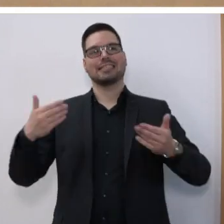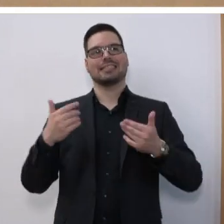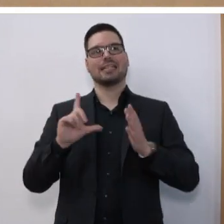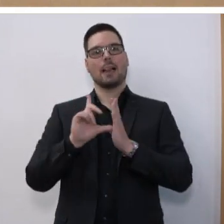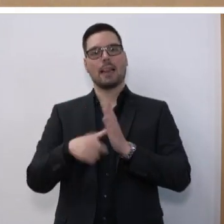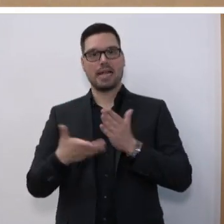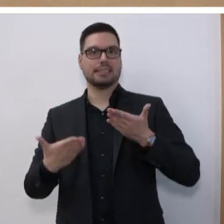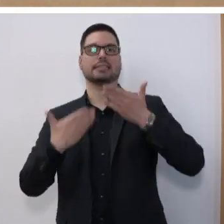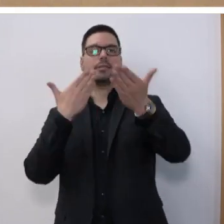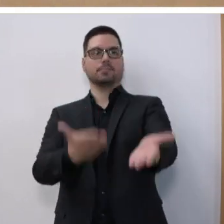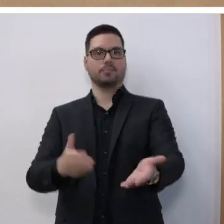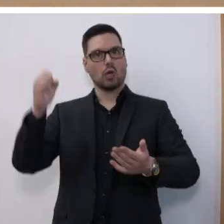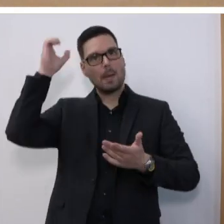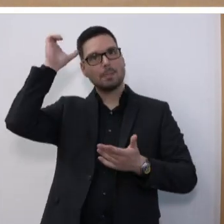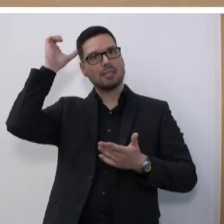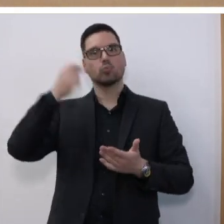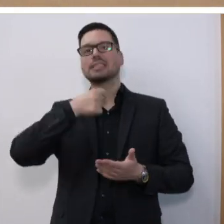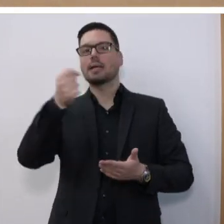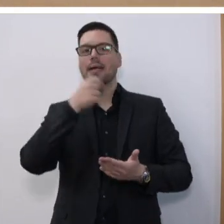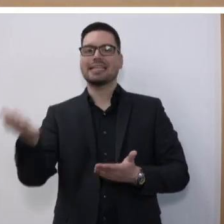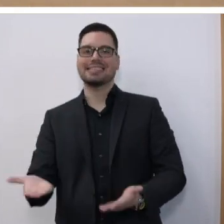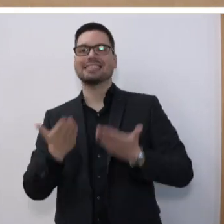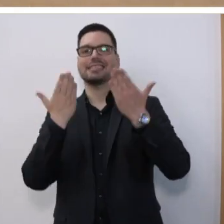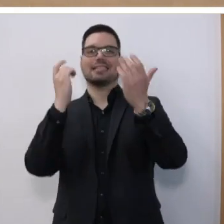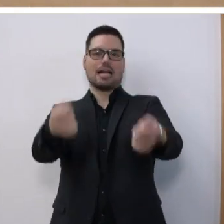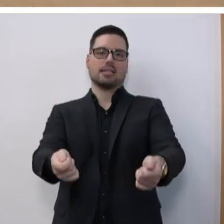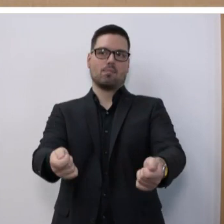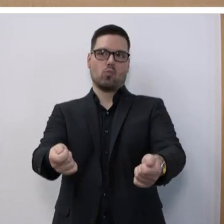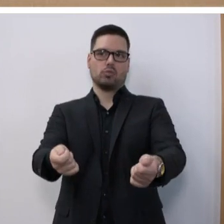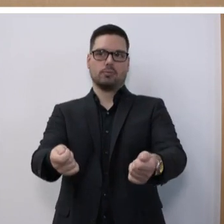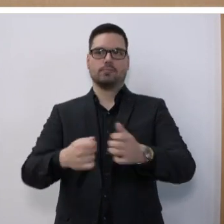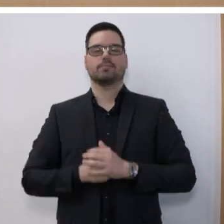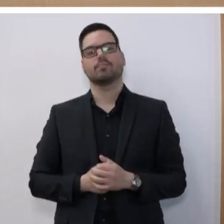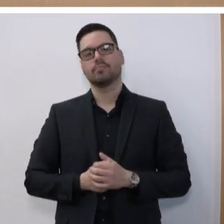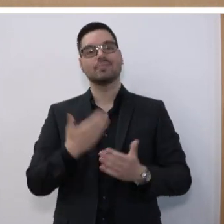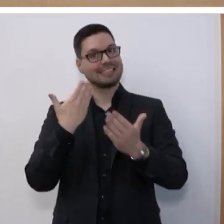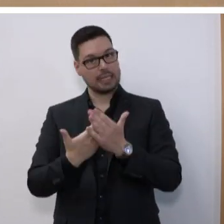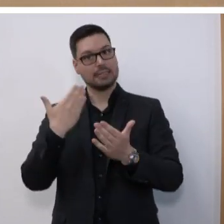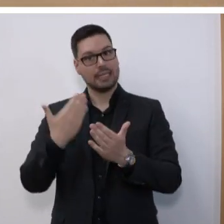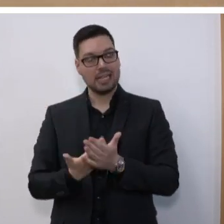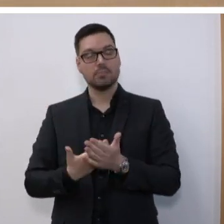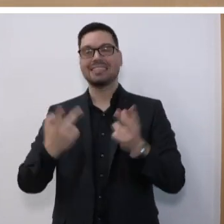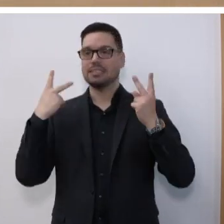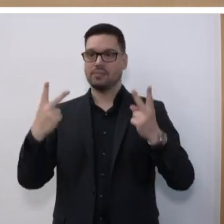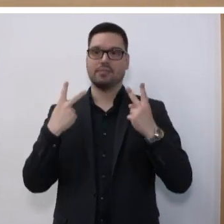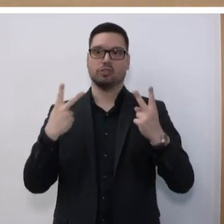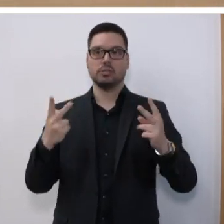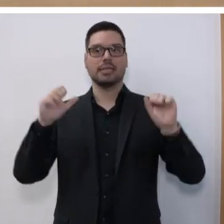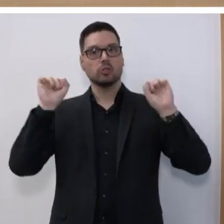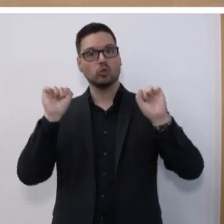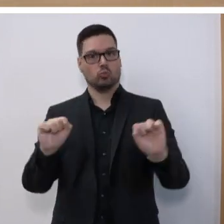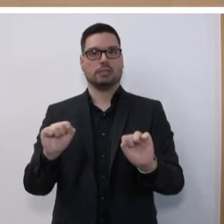gestellt und Bildungsmedienanbietern gestaltet. Deshalb ist es wichtig, den besonderen Schutz,